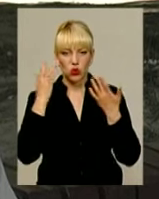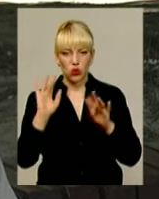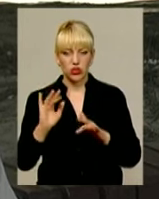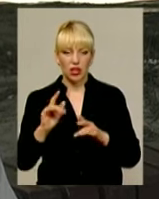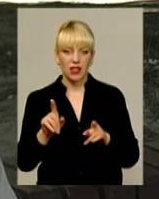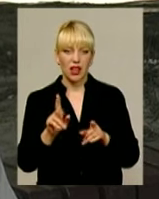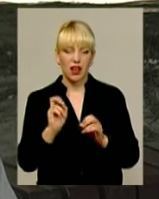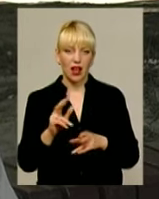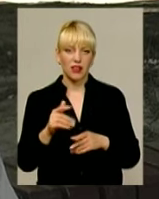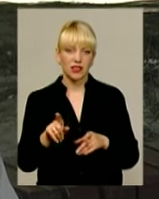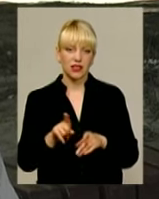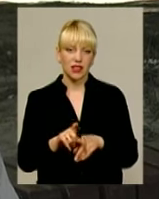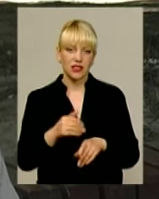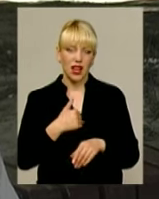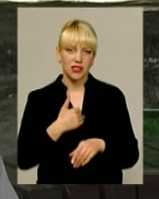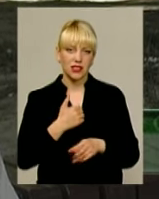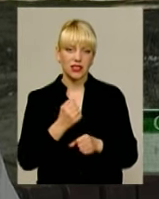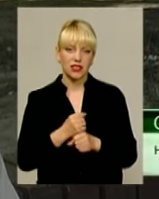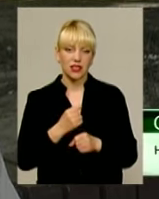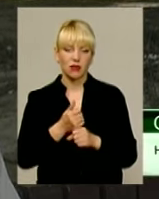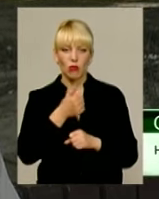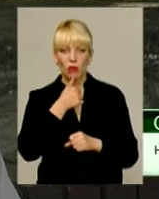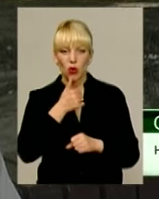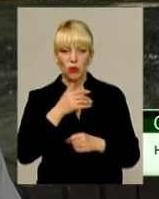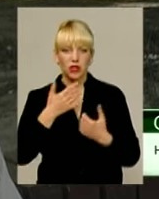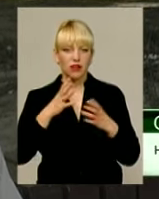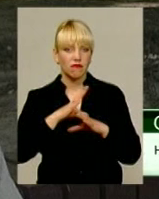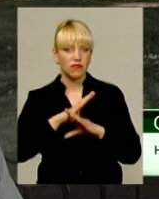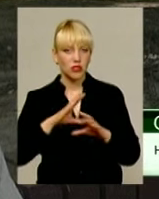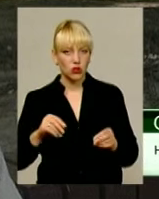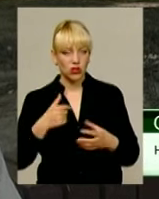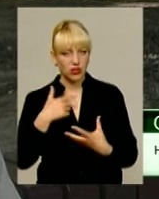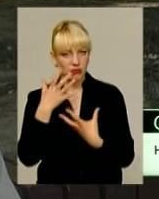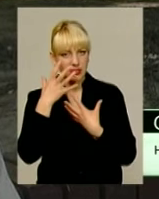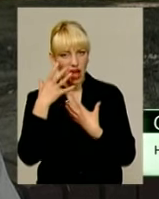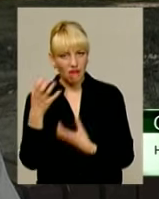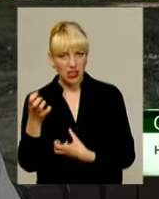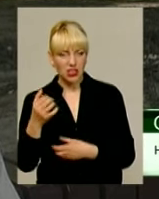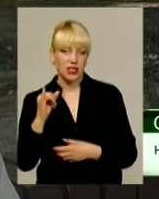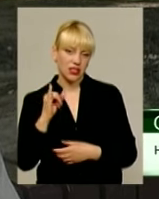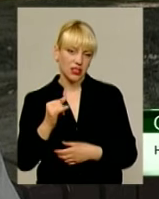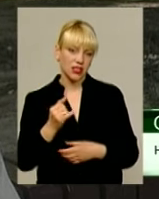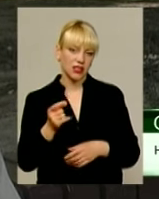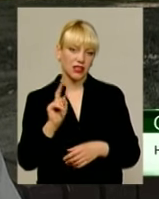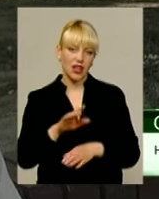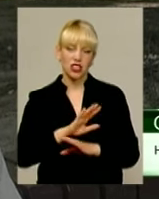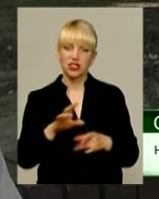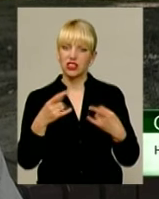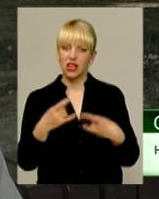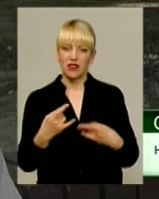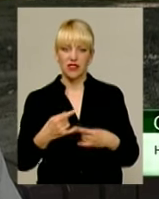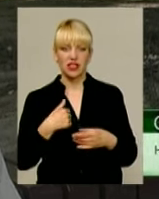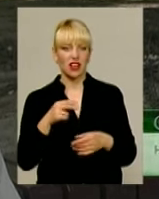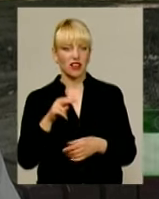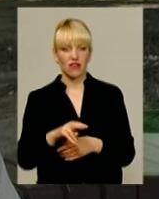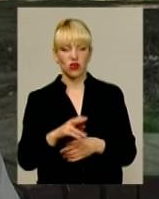-то захотелось попробувати вещь і все. І це вже захоплюється. І навіть не телевізор я не